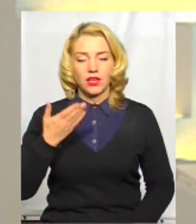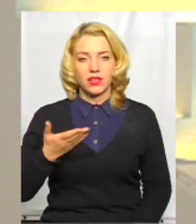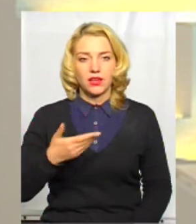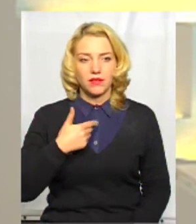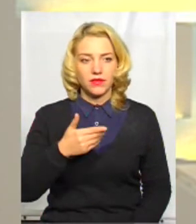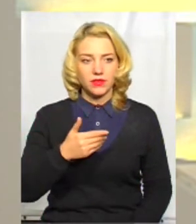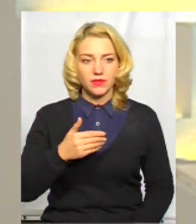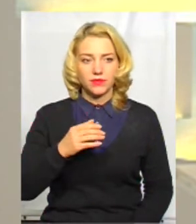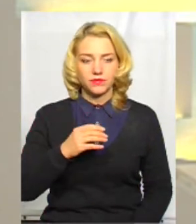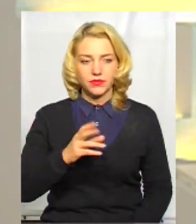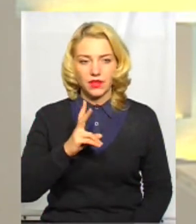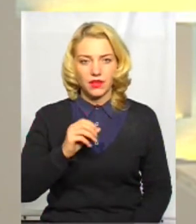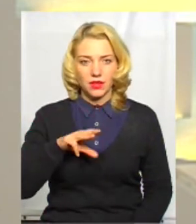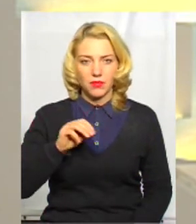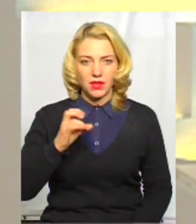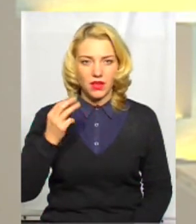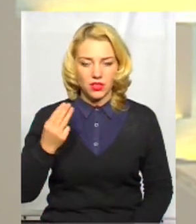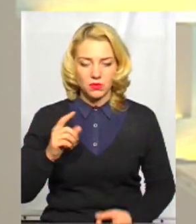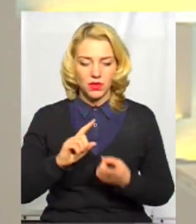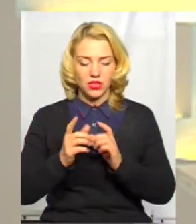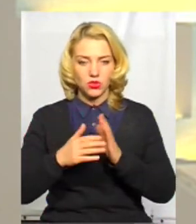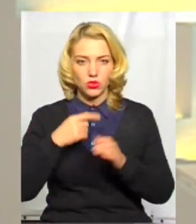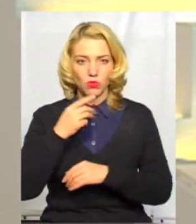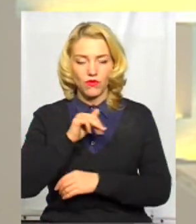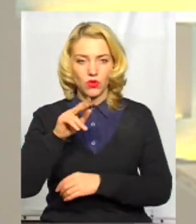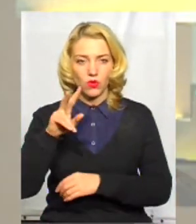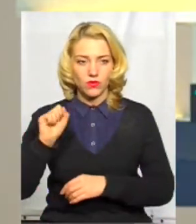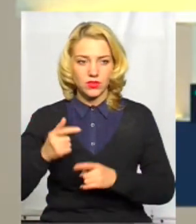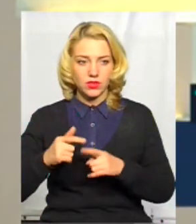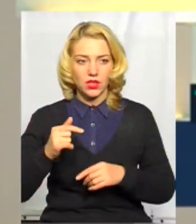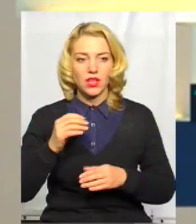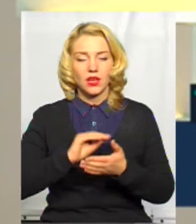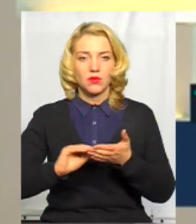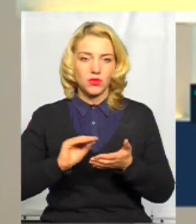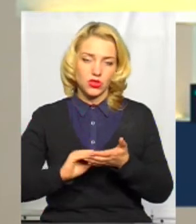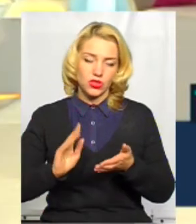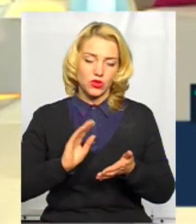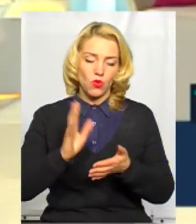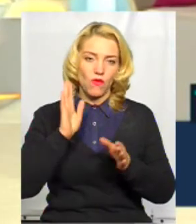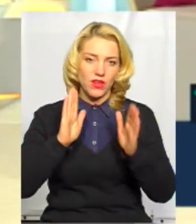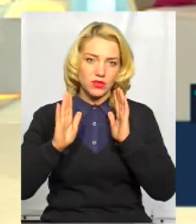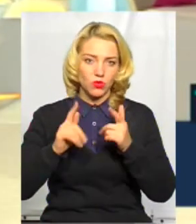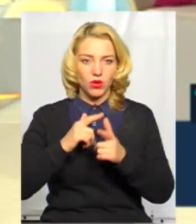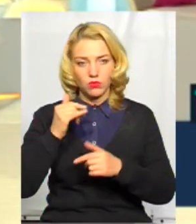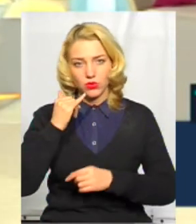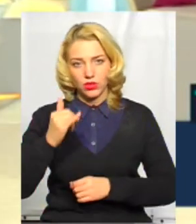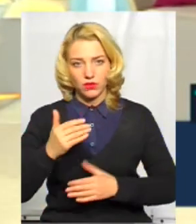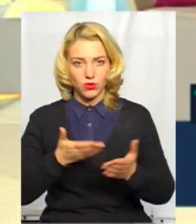можете долучатися до розмови або телефонуйте, або пишіть у коментарях під прямою трансляцією у Фейсбук. Пане Дмитре,